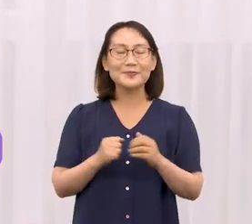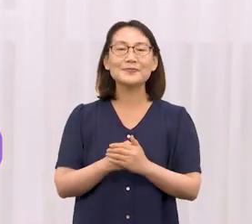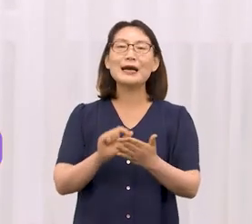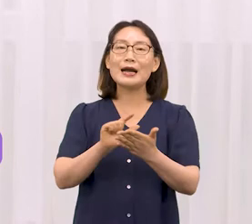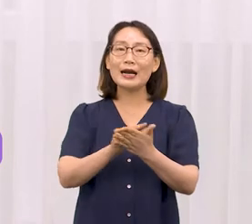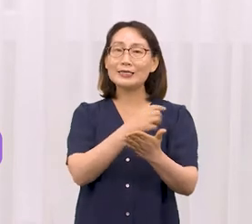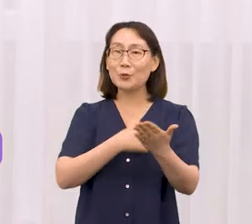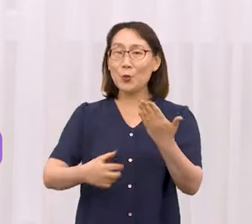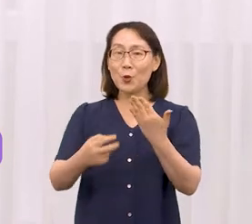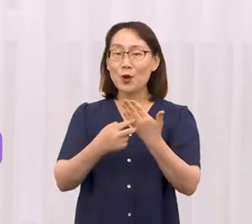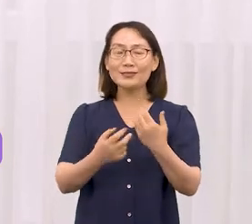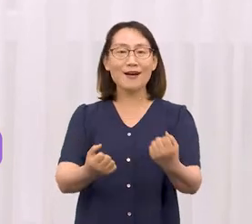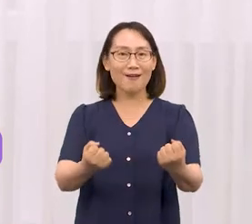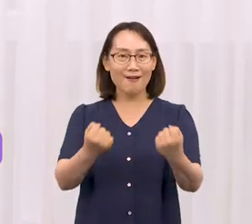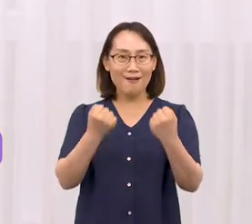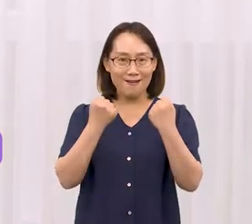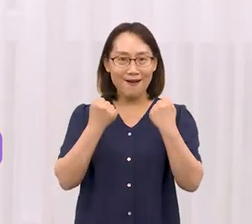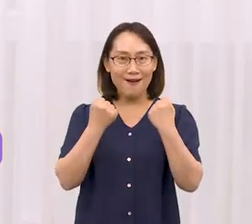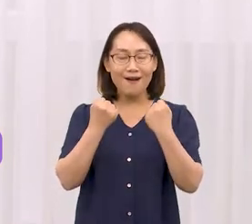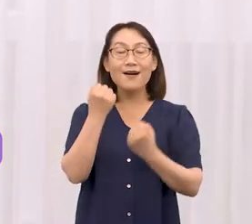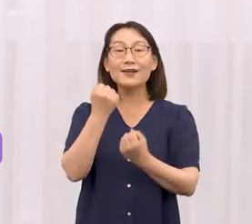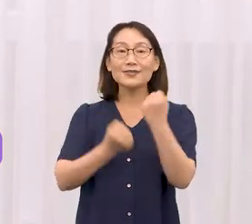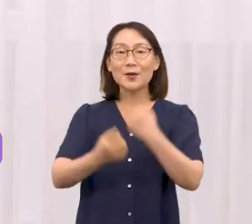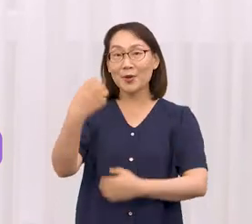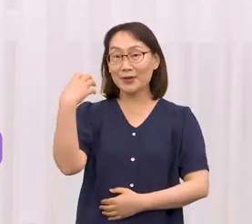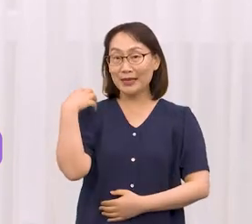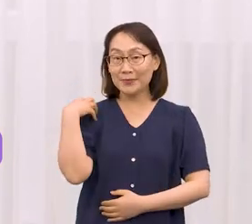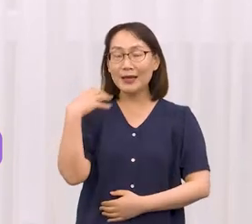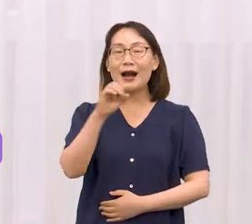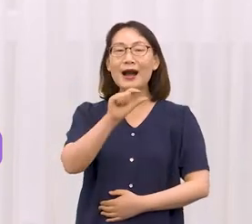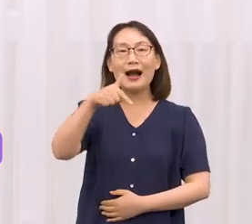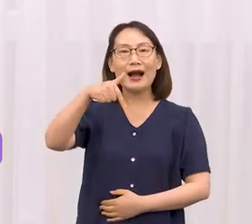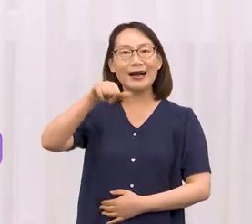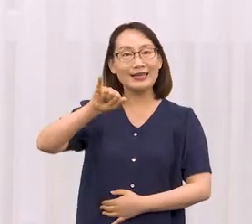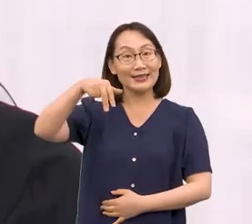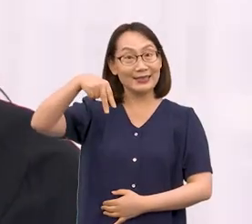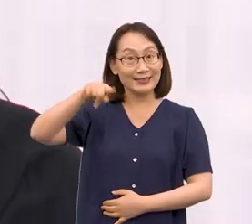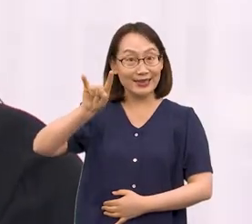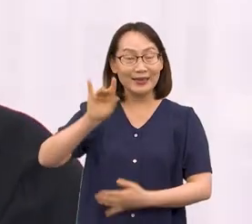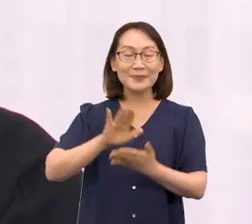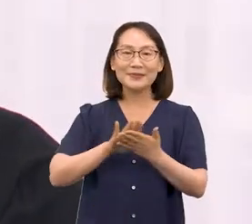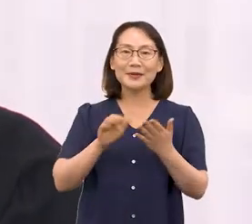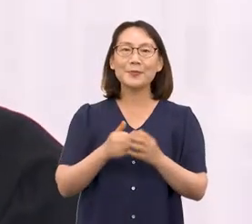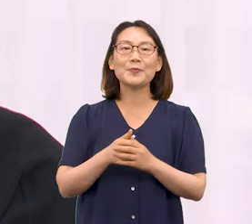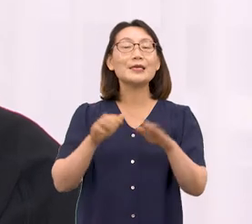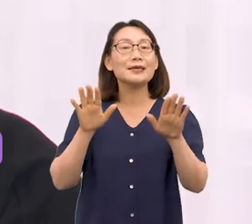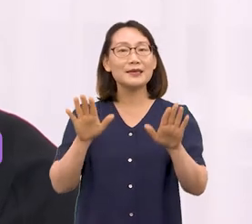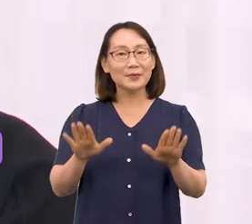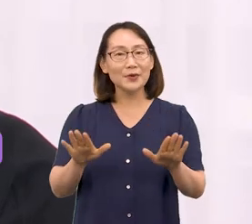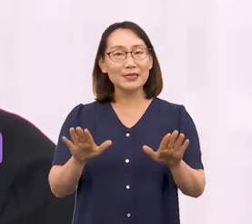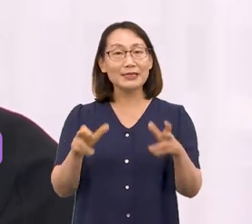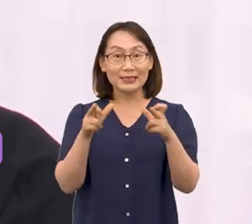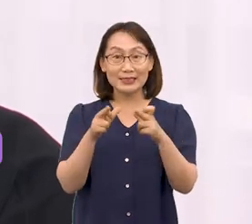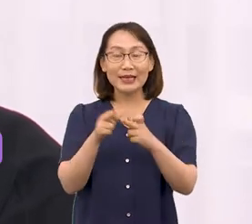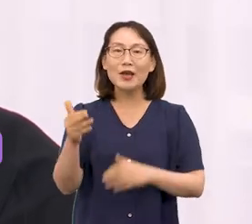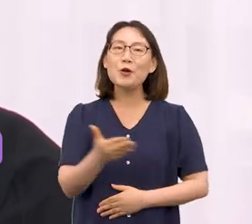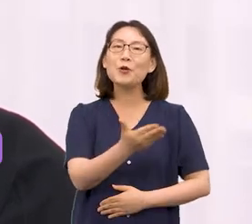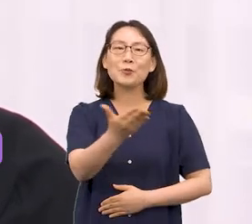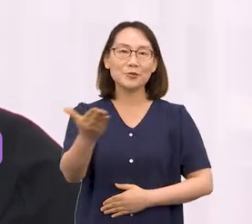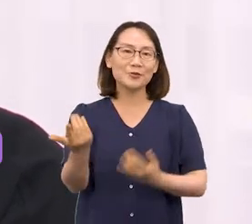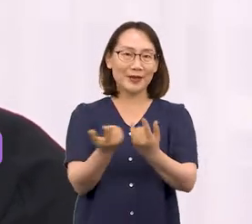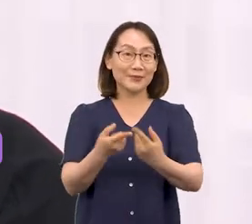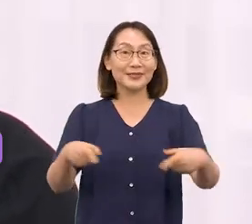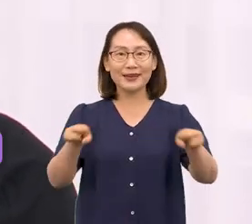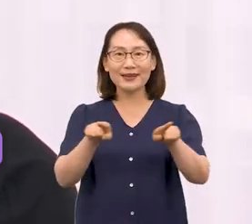강서구 보건소 건강 설명요정 아기세입니다. 이번 시간에는 장애인 여러분들도